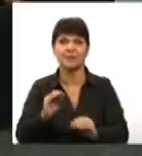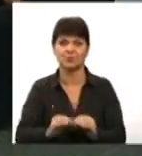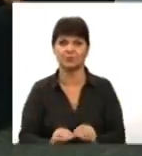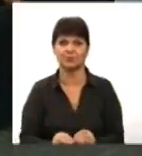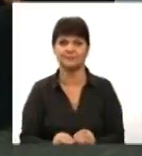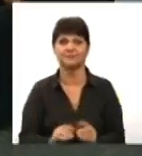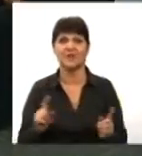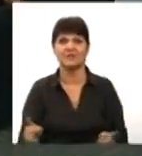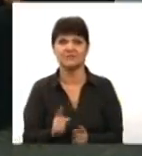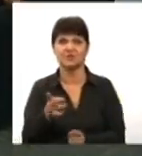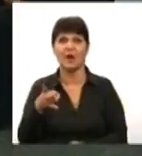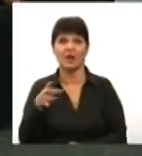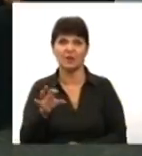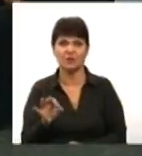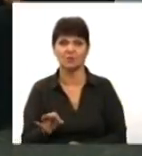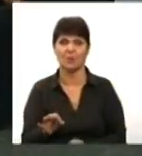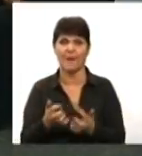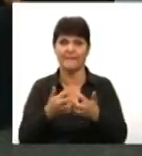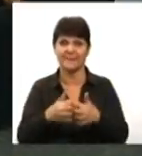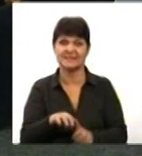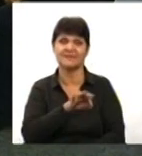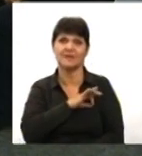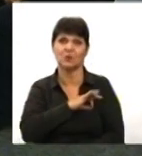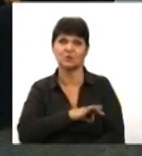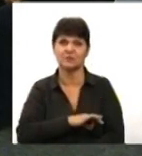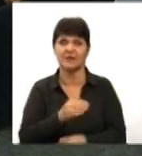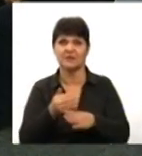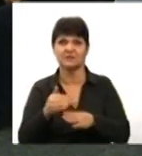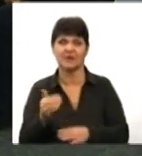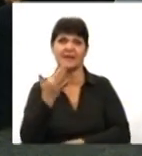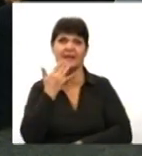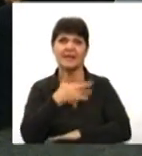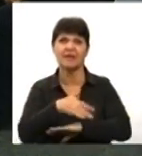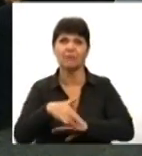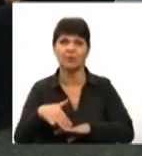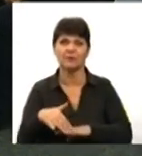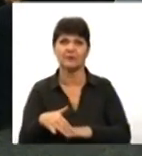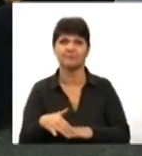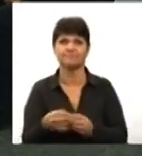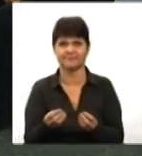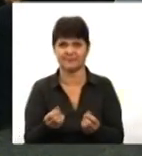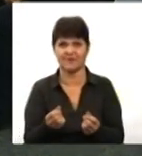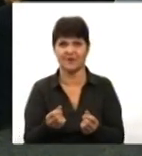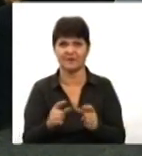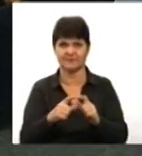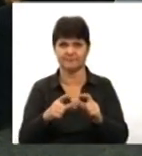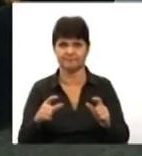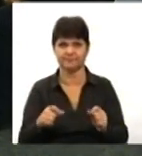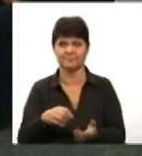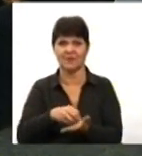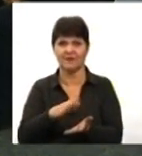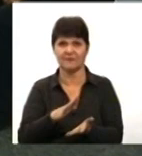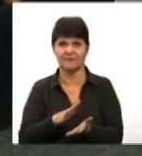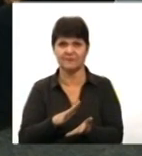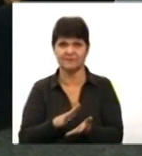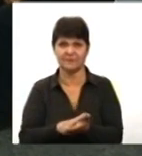Звичайно, що пристрої використовують значну частину імпортних комплектуючих, тому вартість пристроя фіксована тільки в якийсь